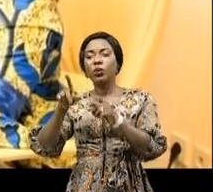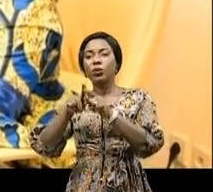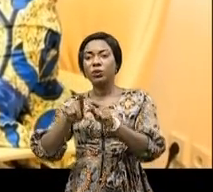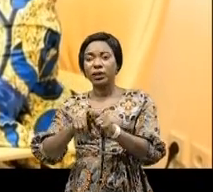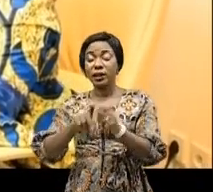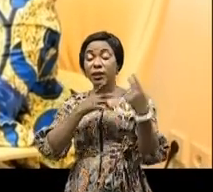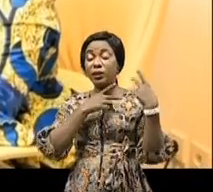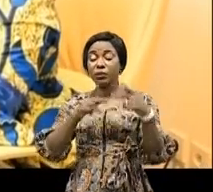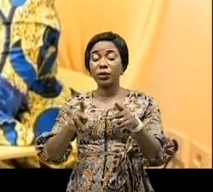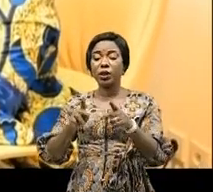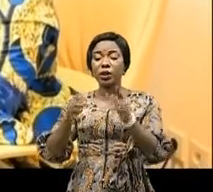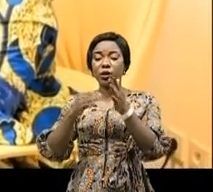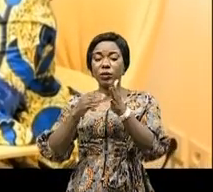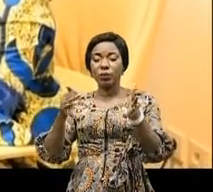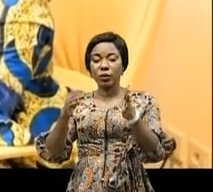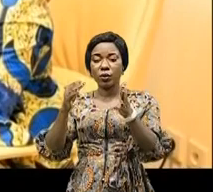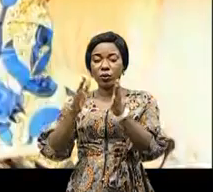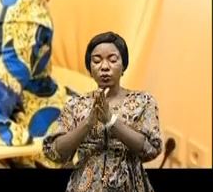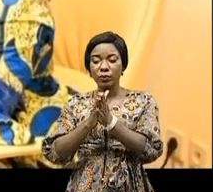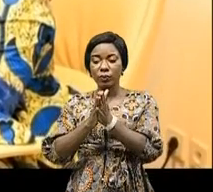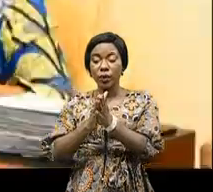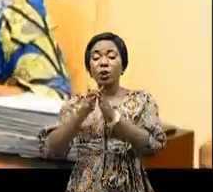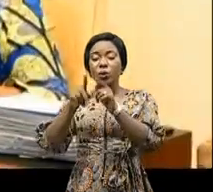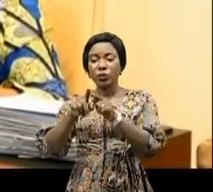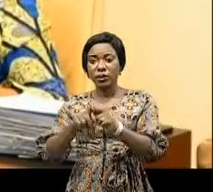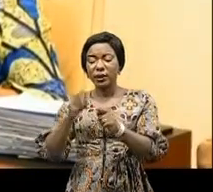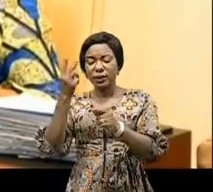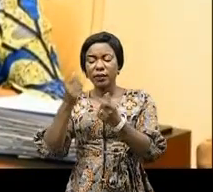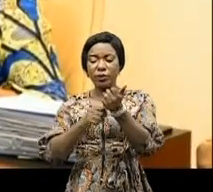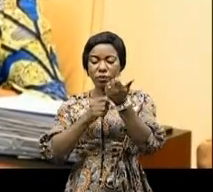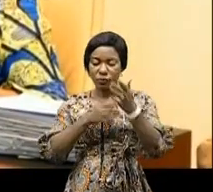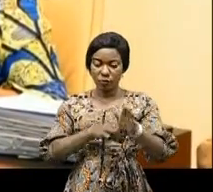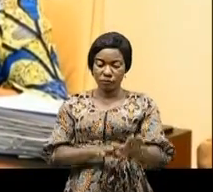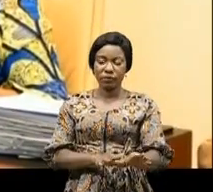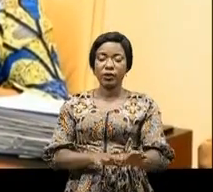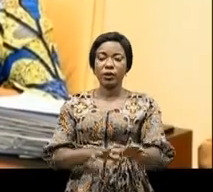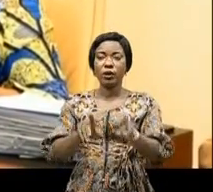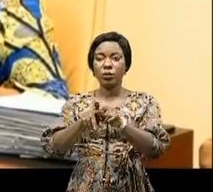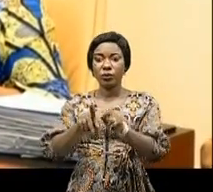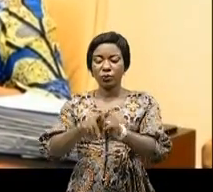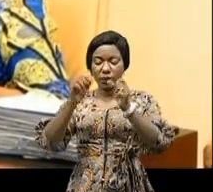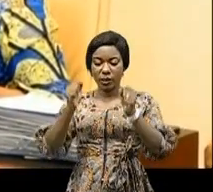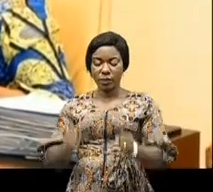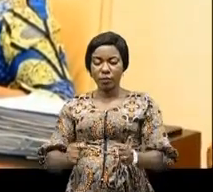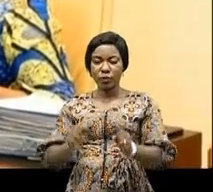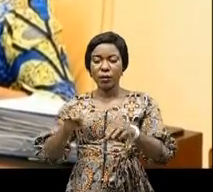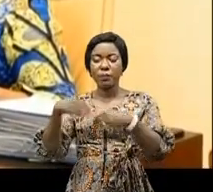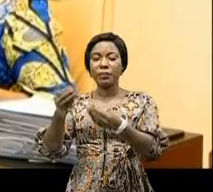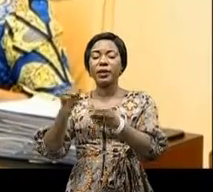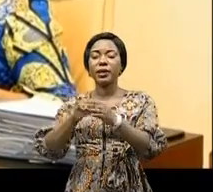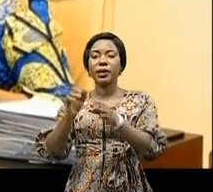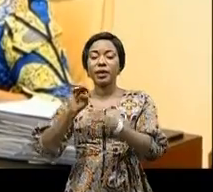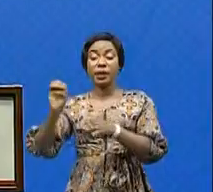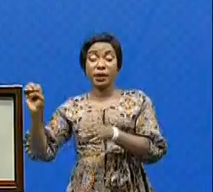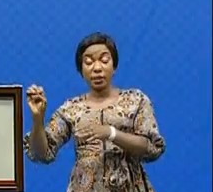octobre 2021 et de deux cas dans deux décès, des mesures de rupostes ont été prises et leur mise en œuvre dans cette partie